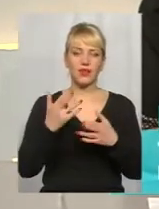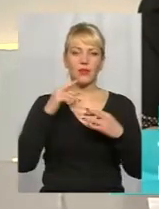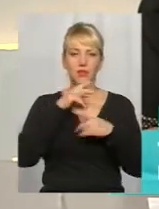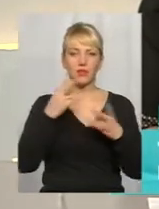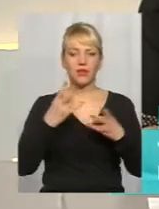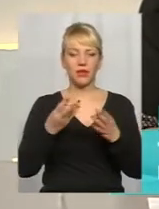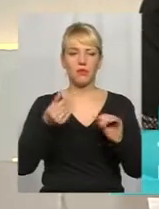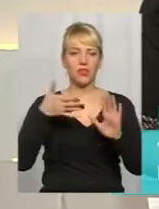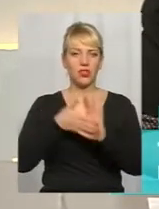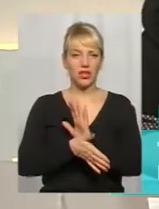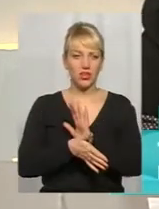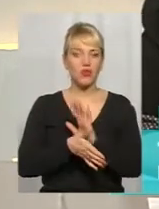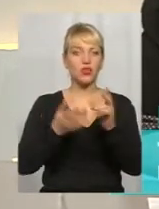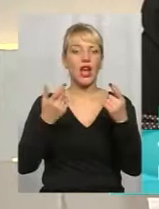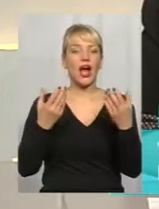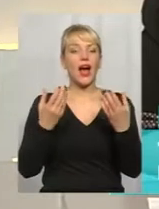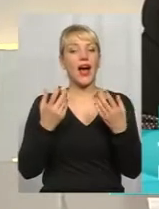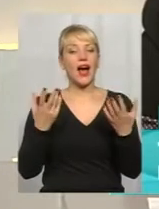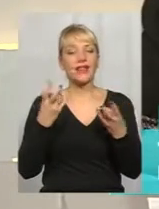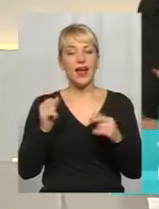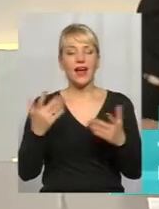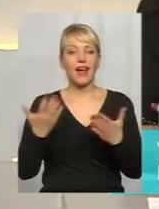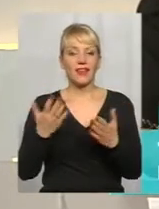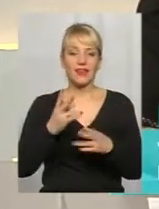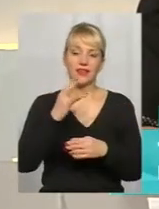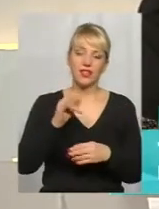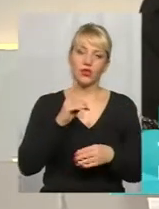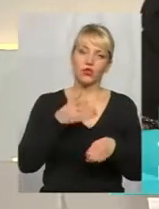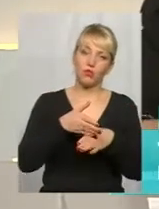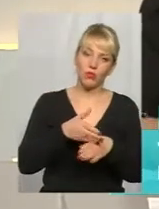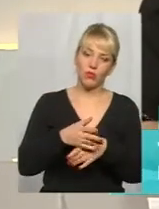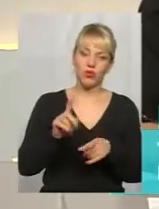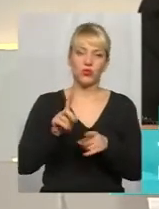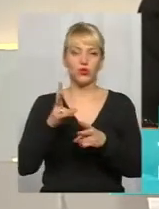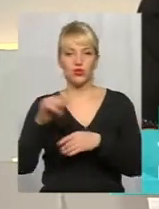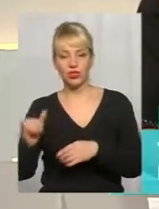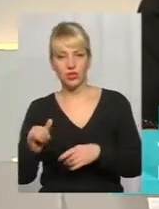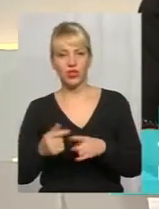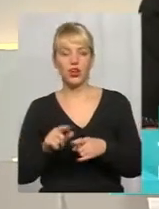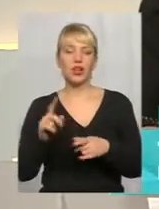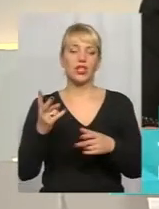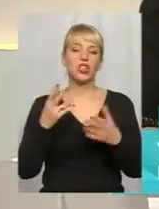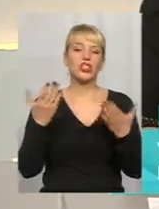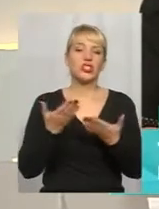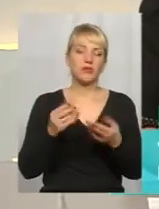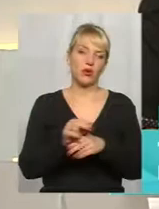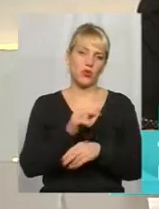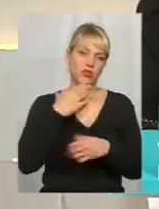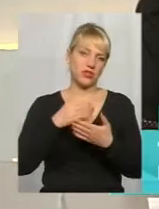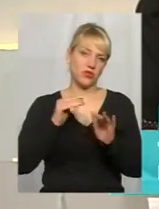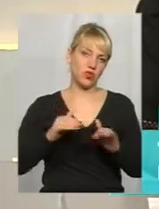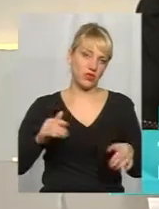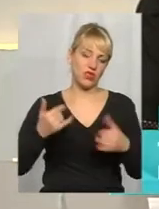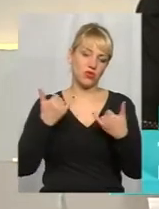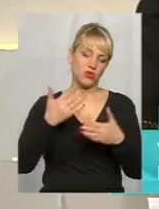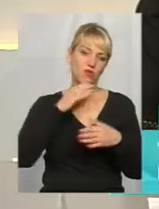витрачати гроші, а на які ні, які допоможуть, а які ні. І чим варто лікувати головне діток. Саме про це ми говоримо сьогодні